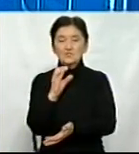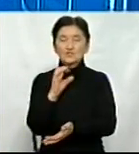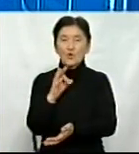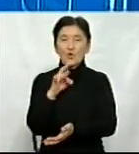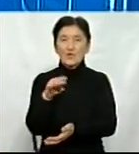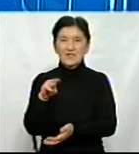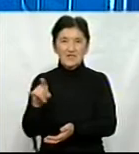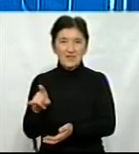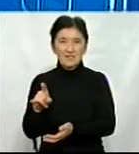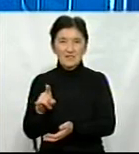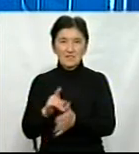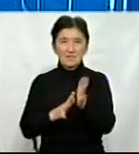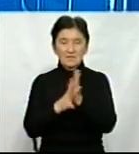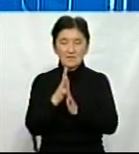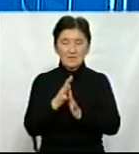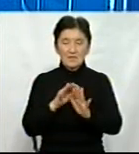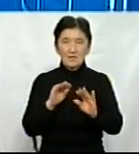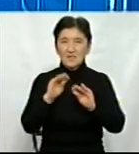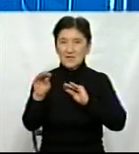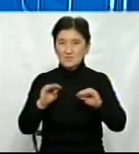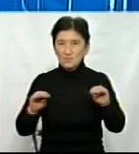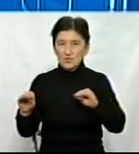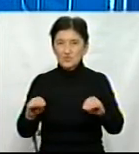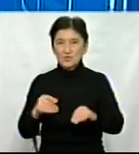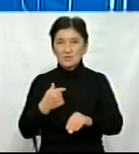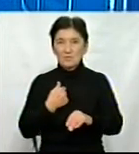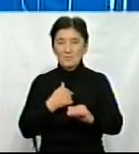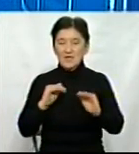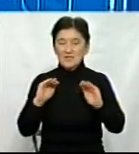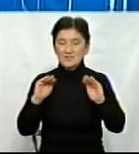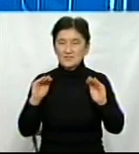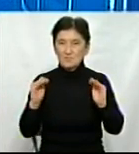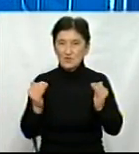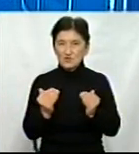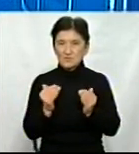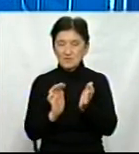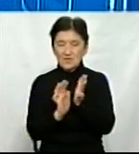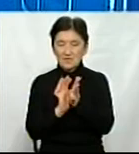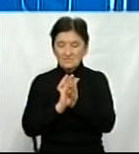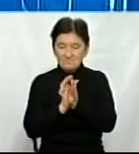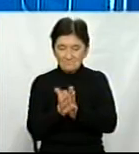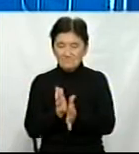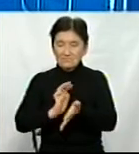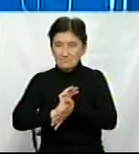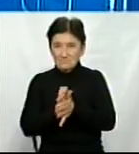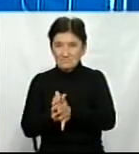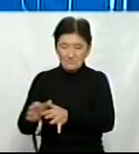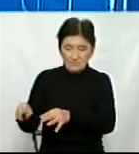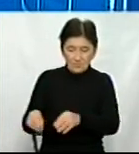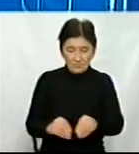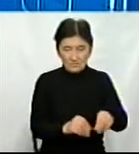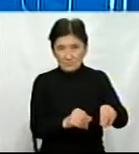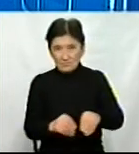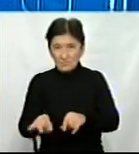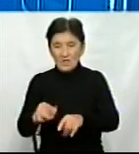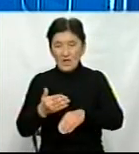посухи, розміщувати. Знову ж таки, ми рекомендували зменшувати густоту посівів. Особливо це пізні ярі культури,